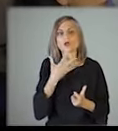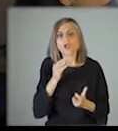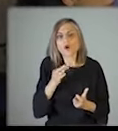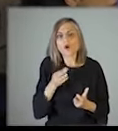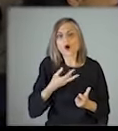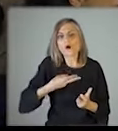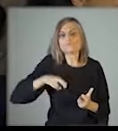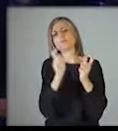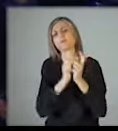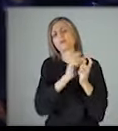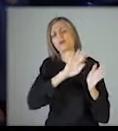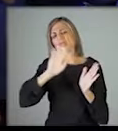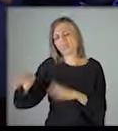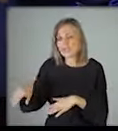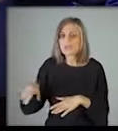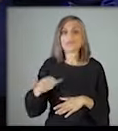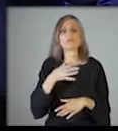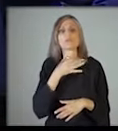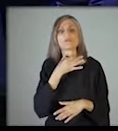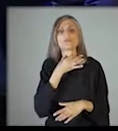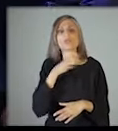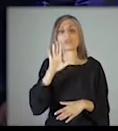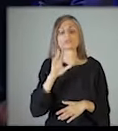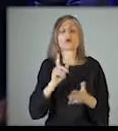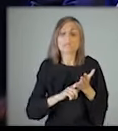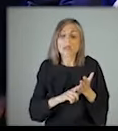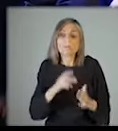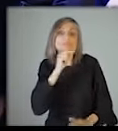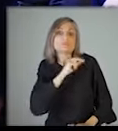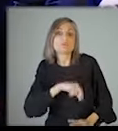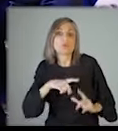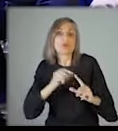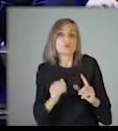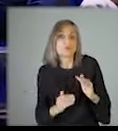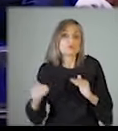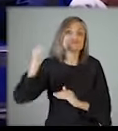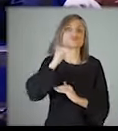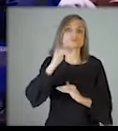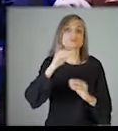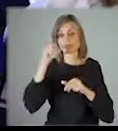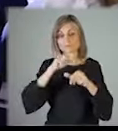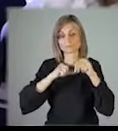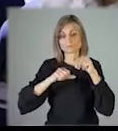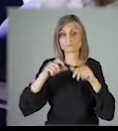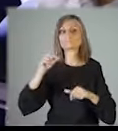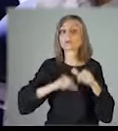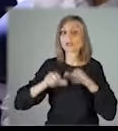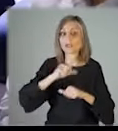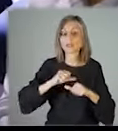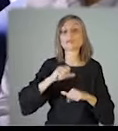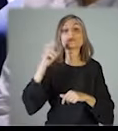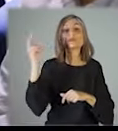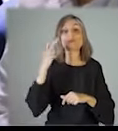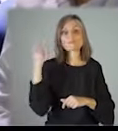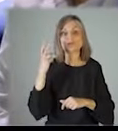ασχοληθεί με διαξυφισμούς και αλληλοκατηγορίες. Μίλησε για τις επαφές που είχε τους προηγούμενους μήνες σε όλη την Ελεύθερη Κύπρο και υπογράμμισε ότι θα συνεχίσει τον